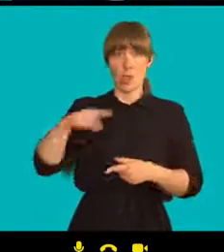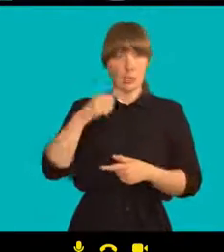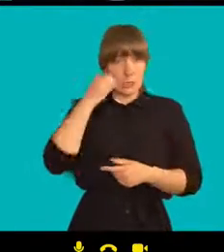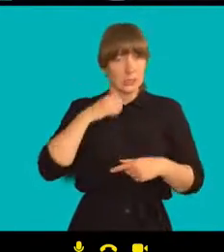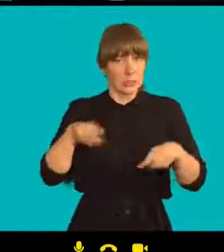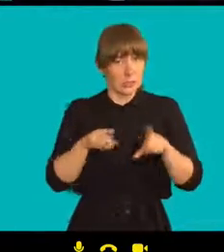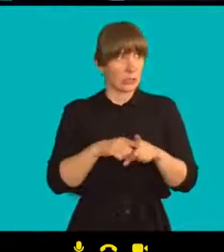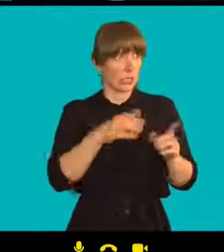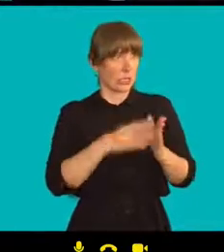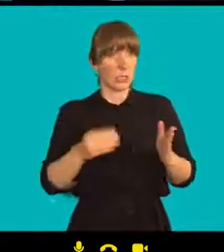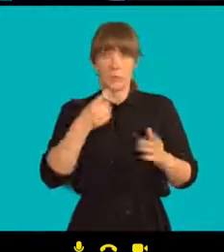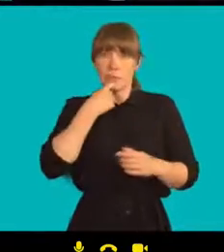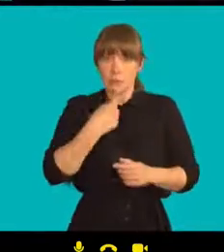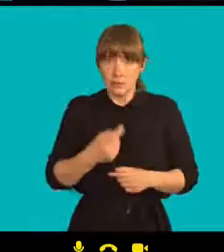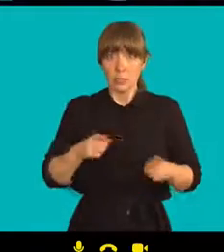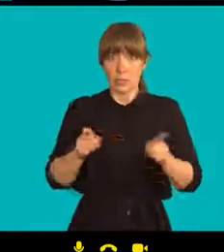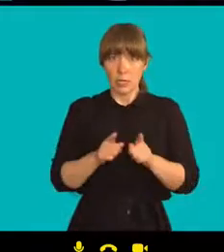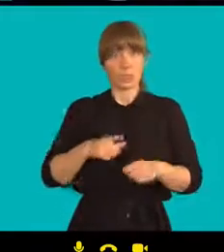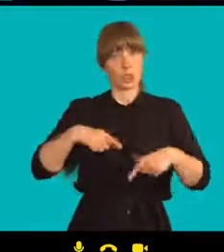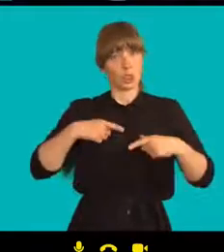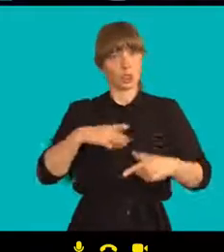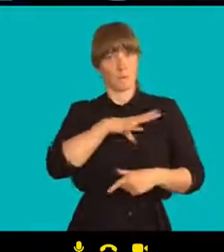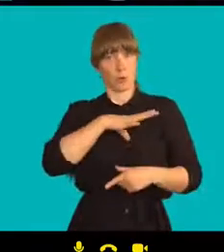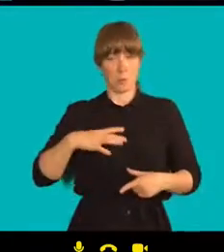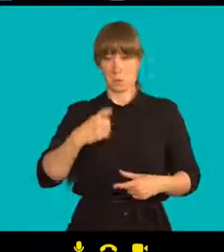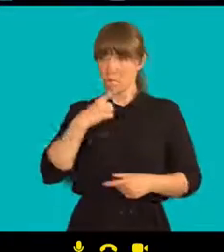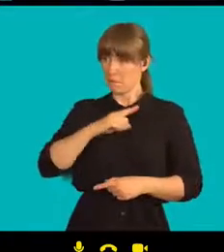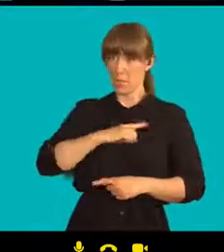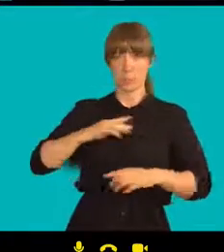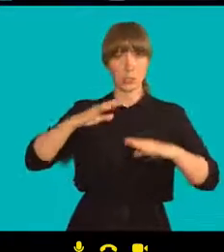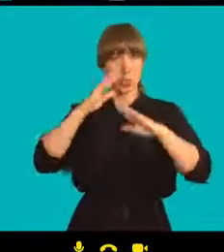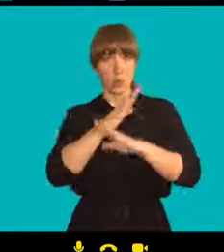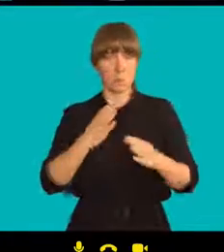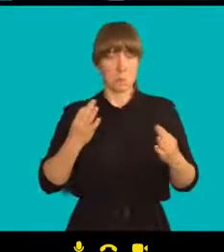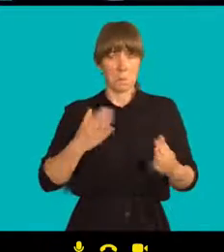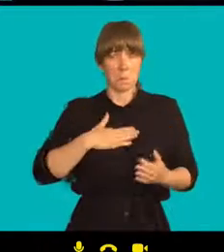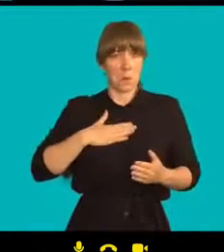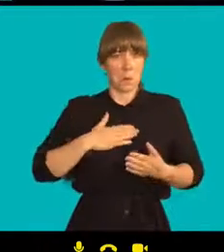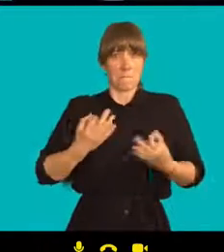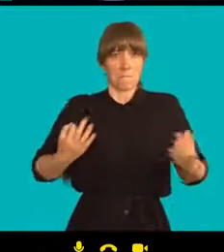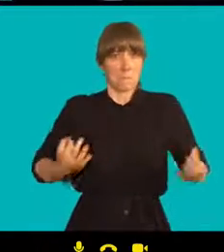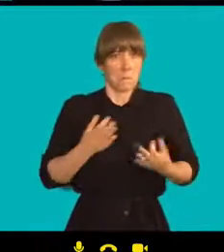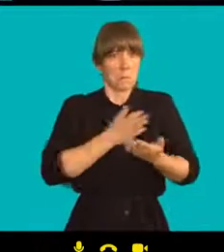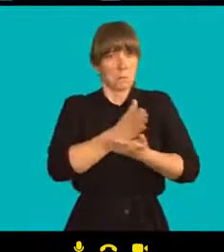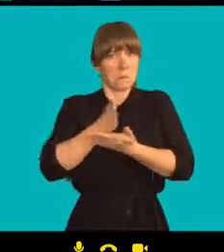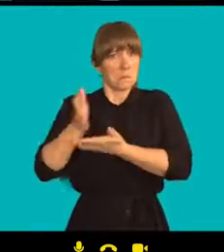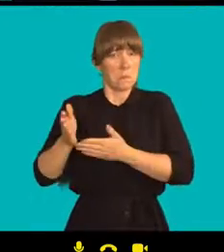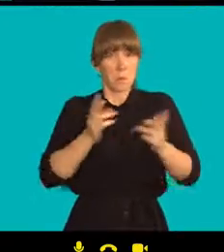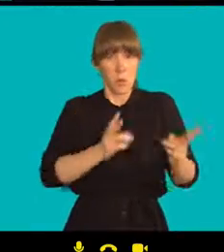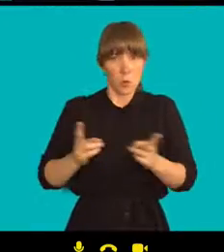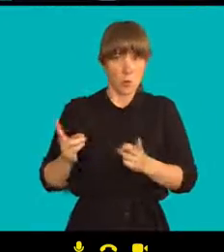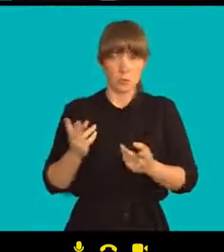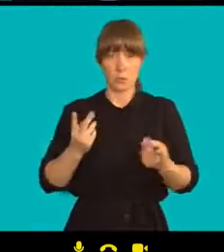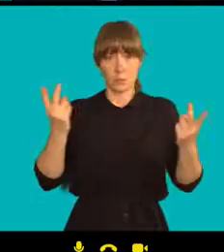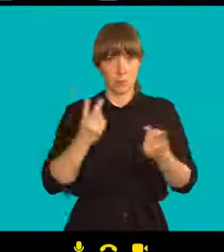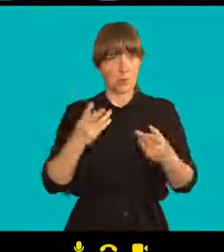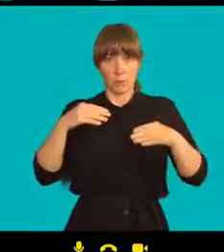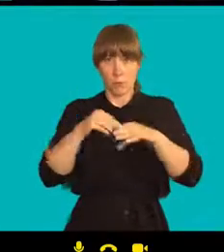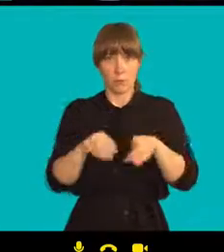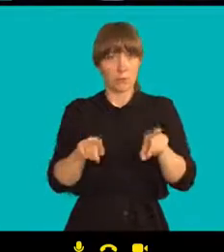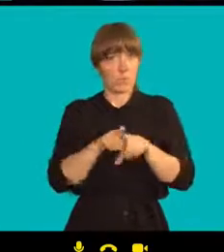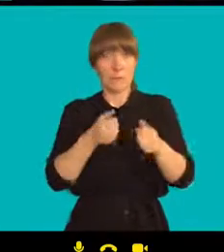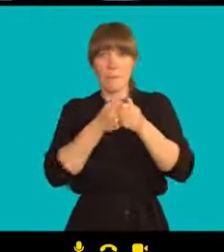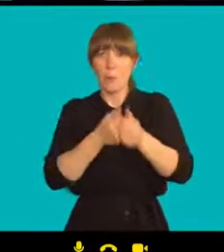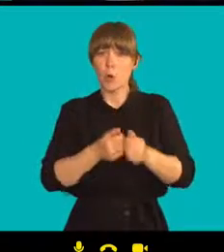A chtějí možná si o tom jako svém životu rozhodovat, což nakonec vyplývá i z celé řady mizernární úmluv,